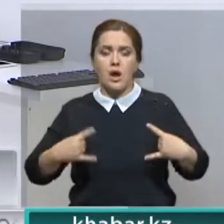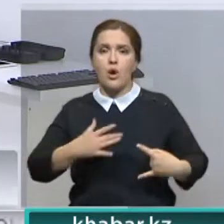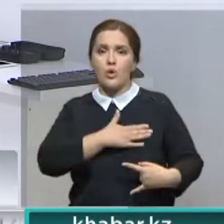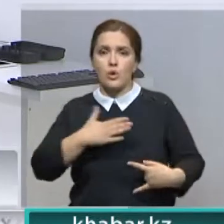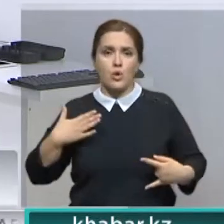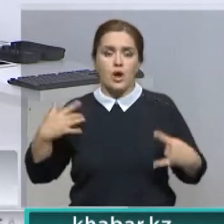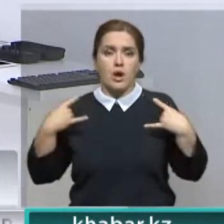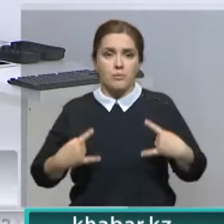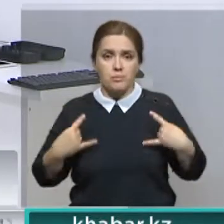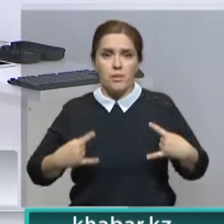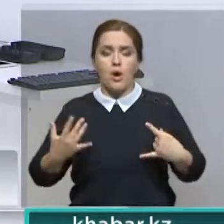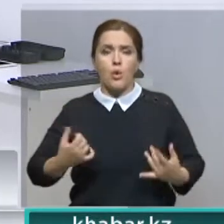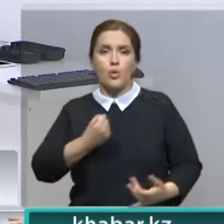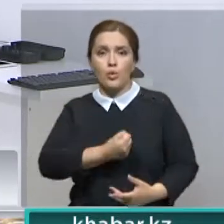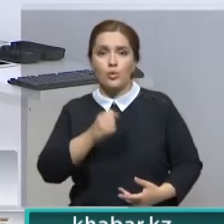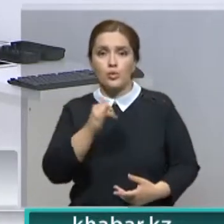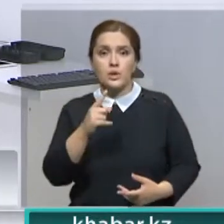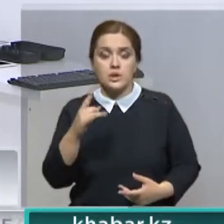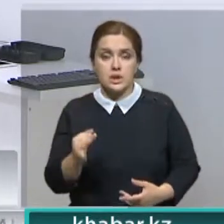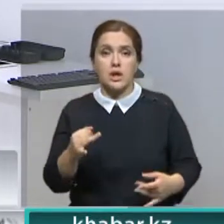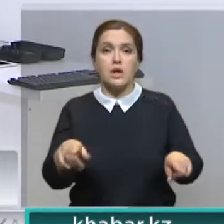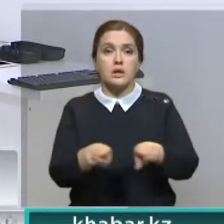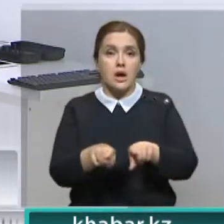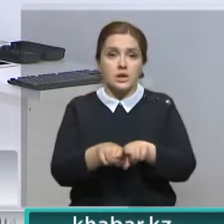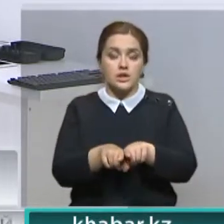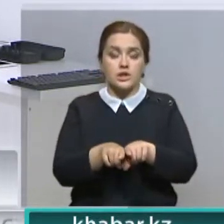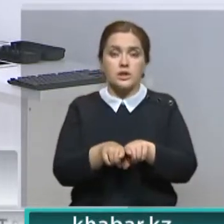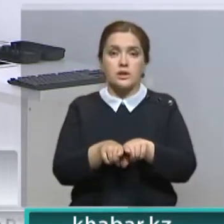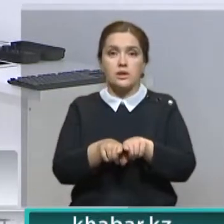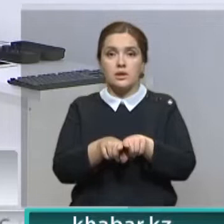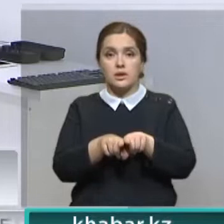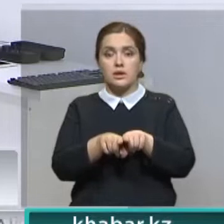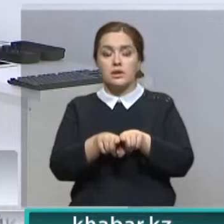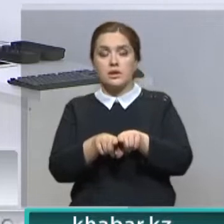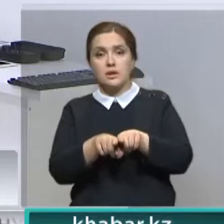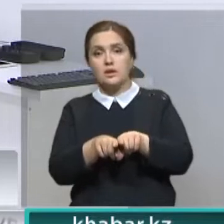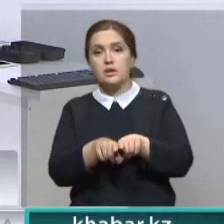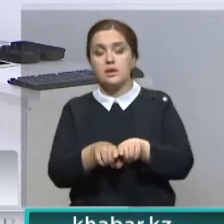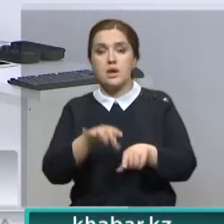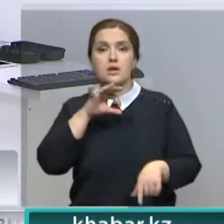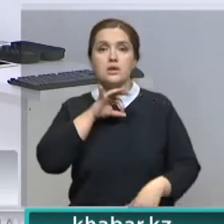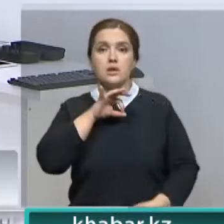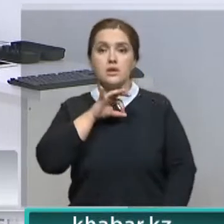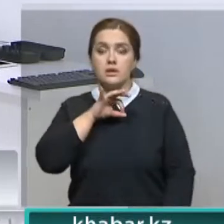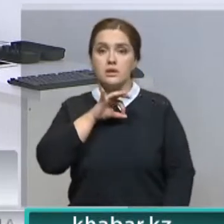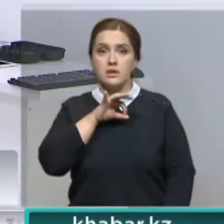ангиографы, УЗИ экспертного класса. И также в ногу со временем используются